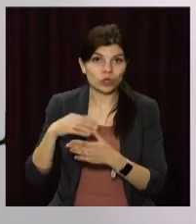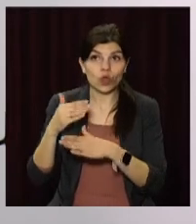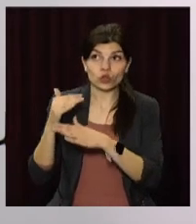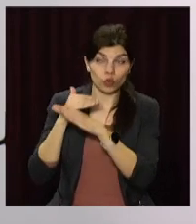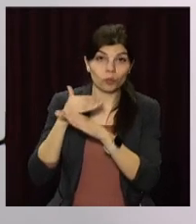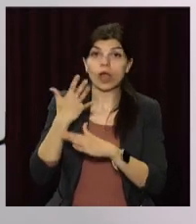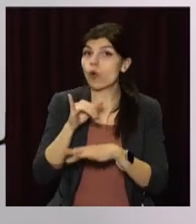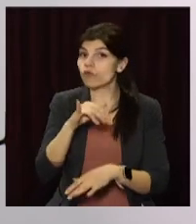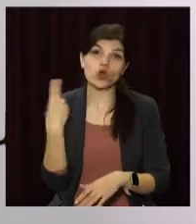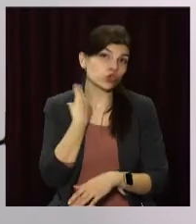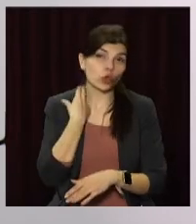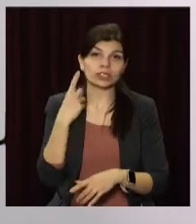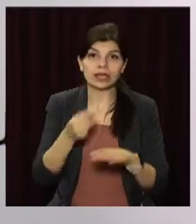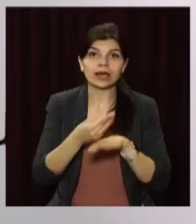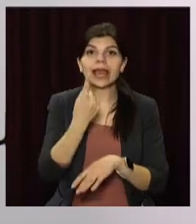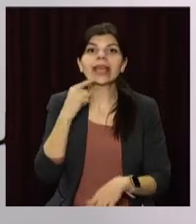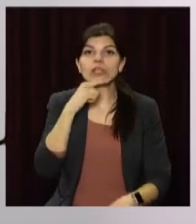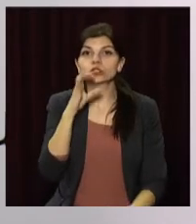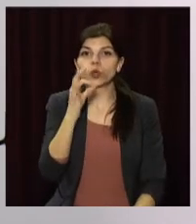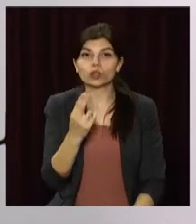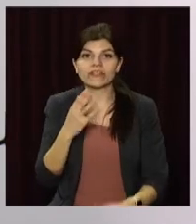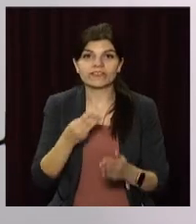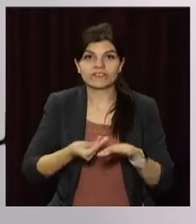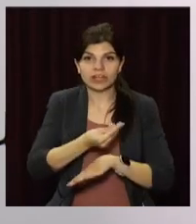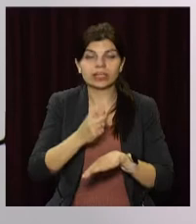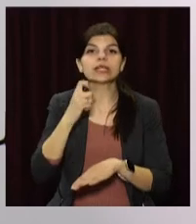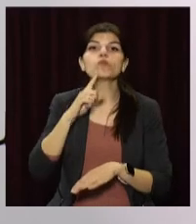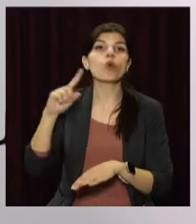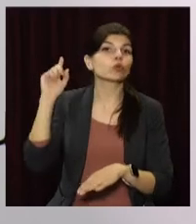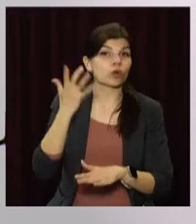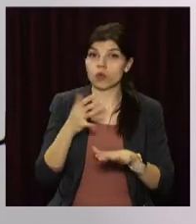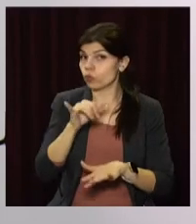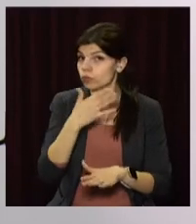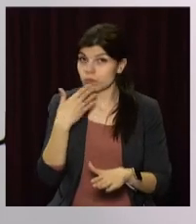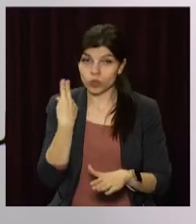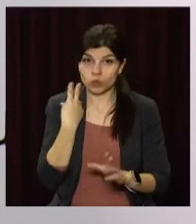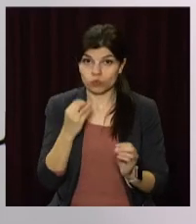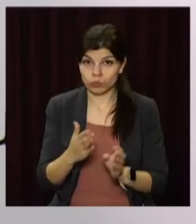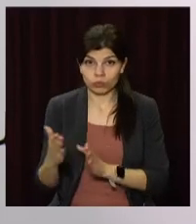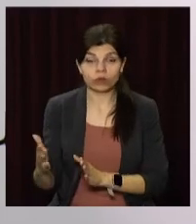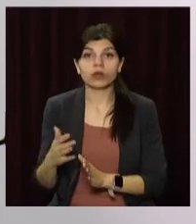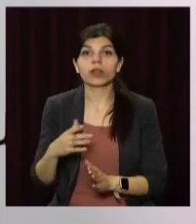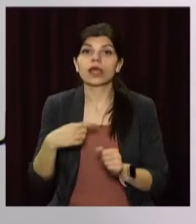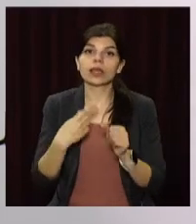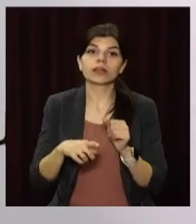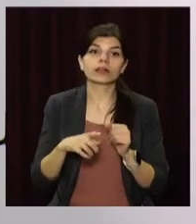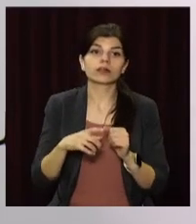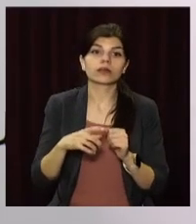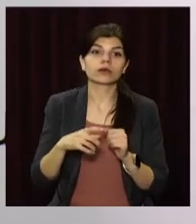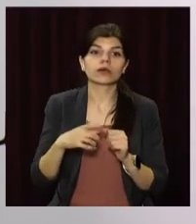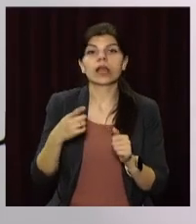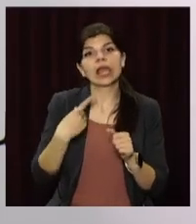у вас немає боргів за сплати єдиного соціального внеску за минулий рік, або якщо роботодавець за вас не